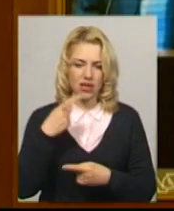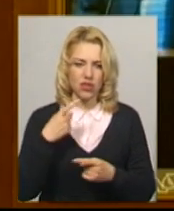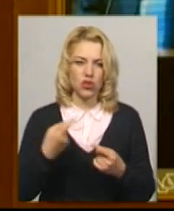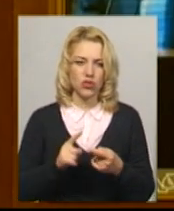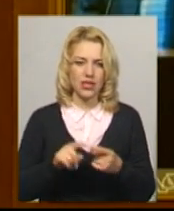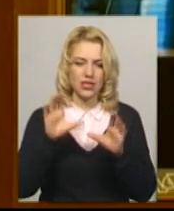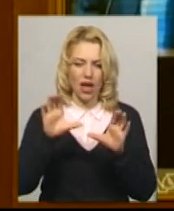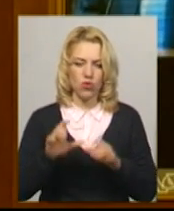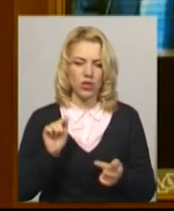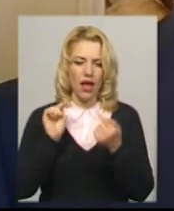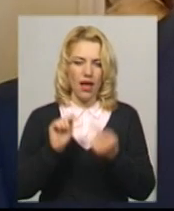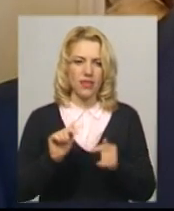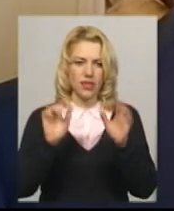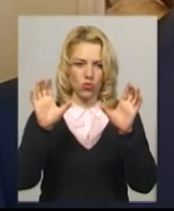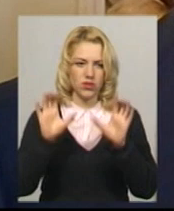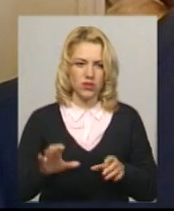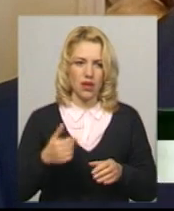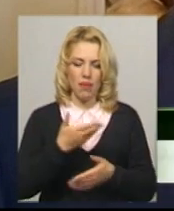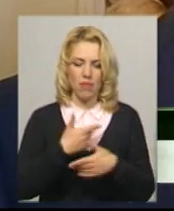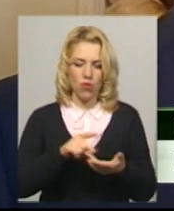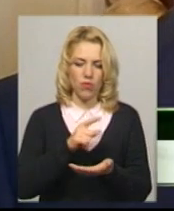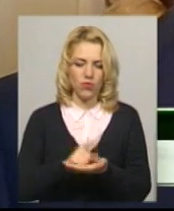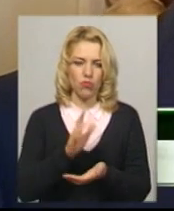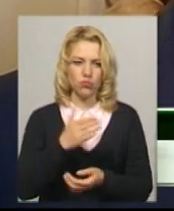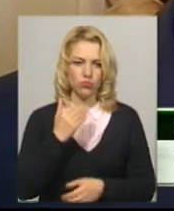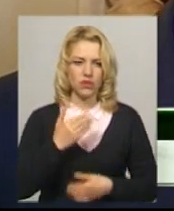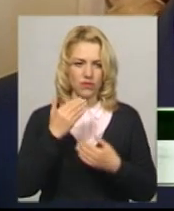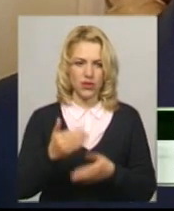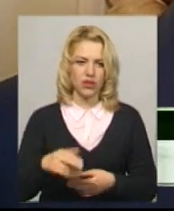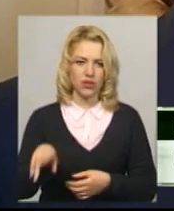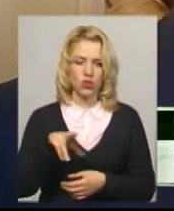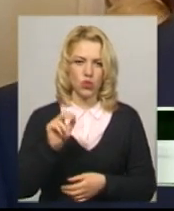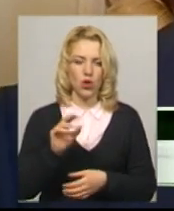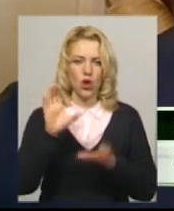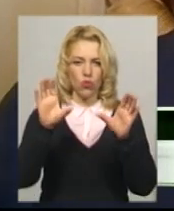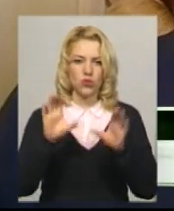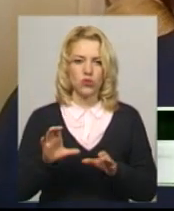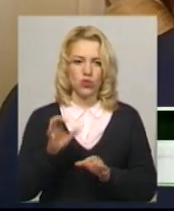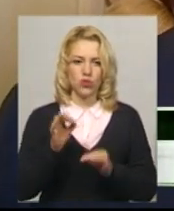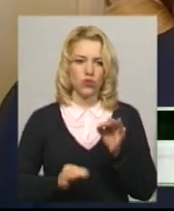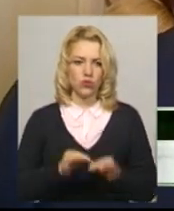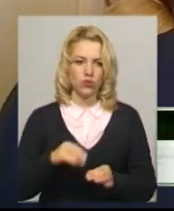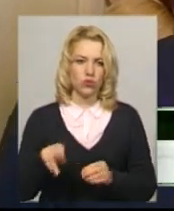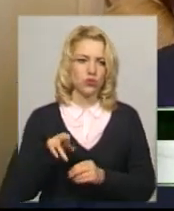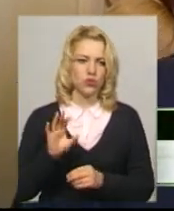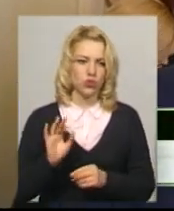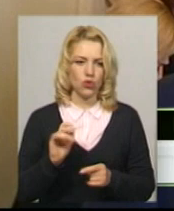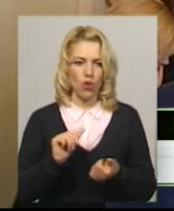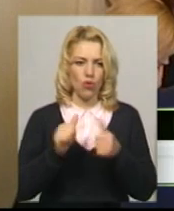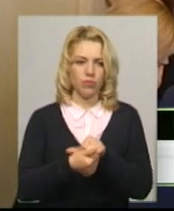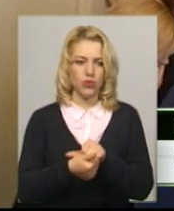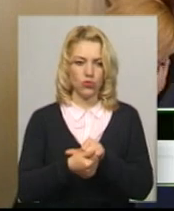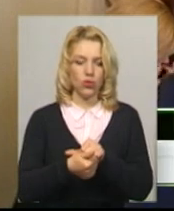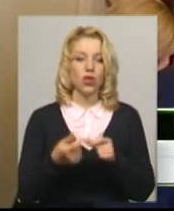антиконституційним. Ми обов'язково будемо звертатися до Конституційного суду стосовно відміни